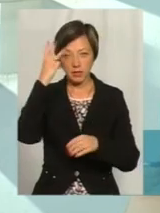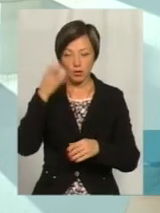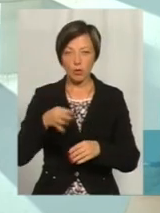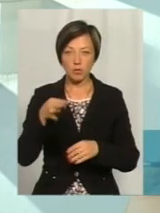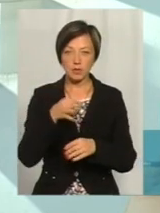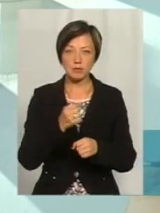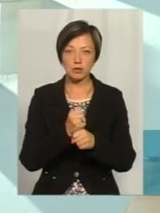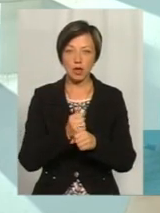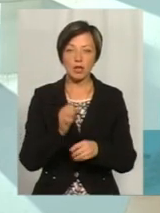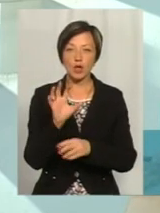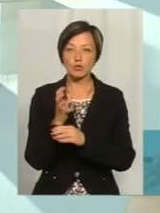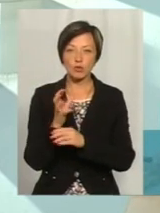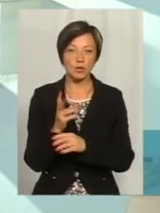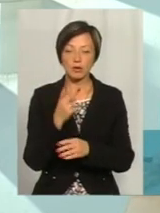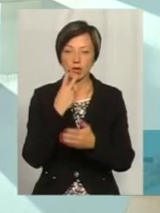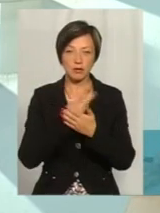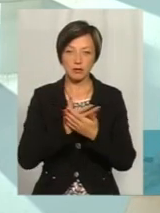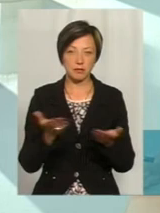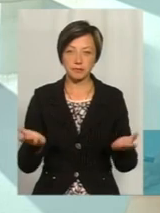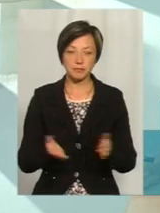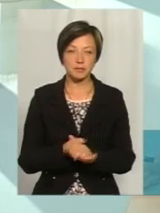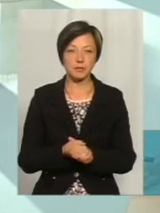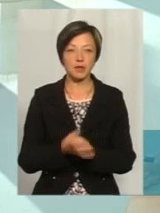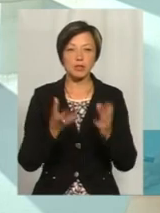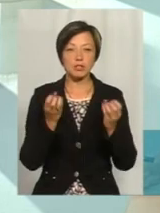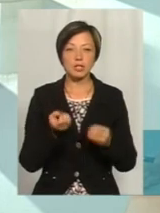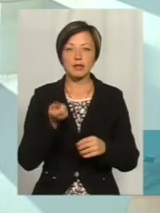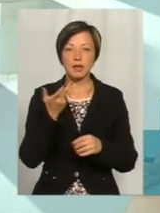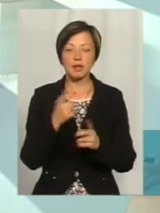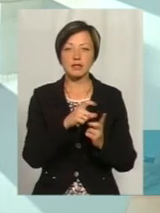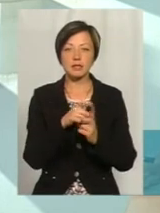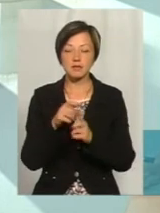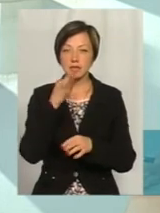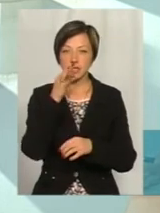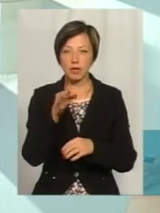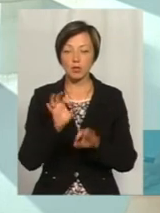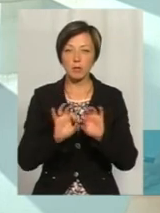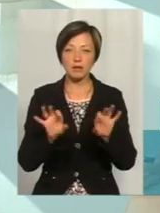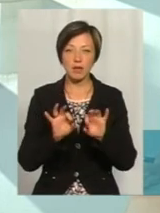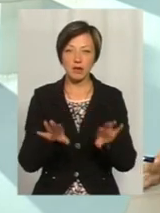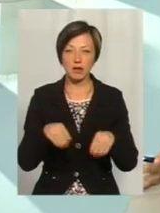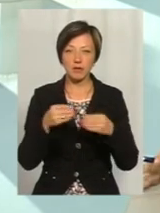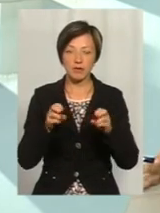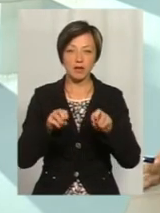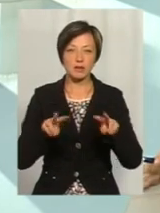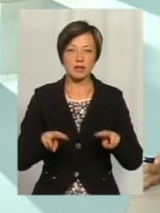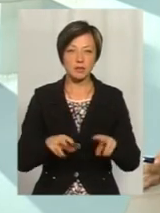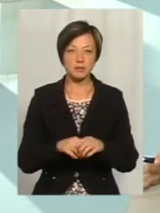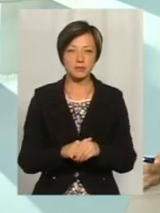області, на супутнику не представлені. Я би ще хотіла декілька слів сказати до коментаря, який давав фахівець.